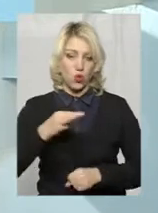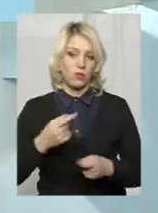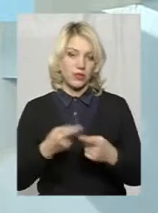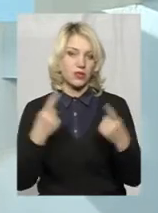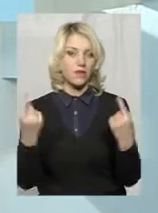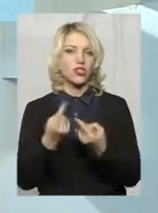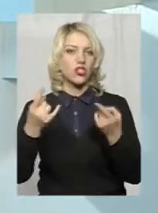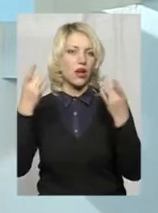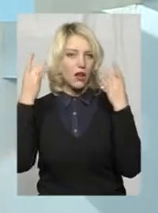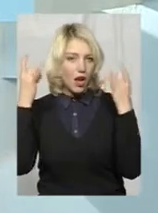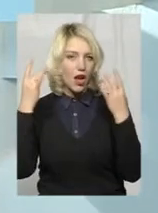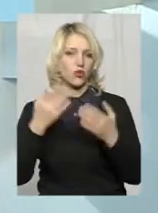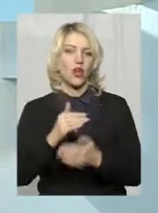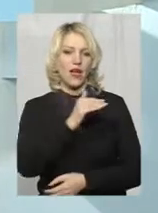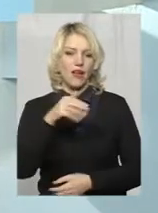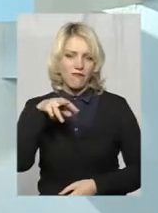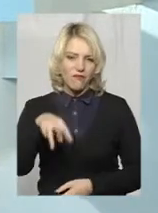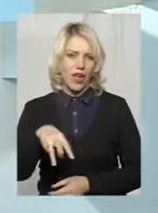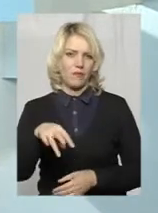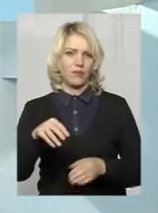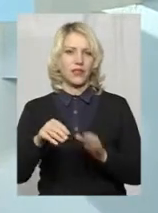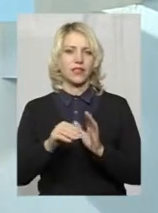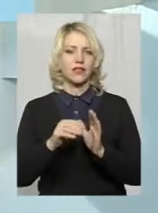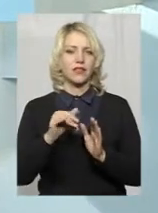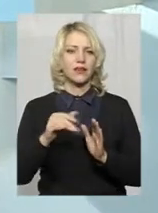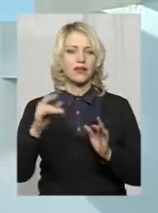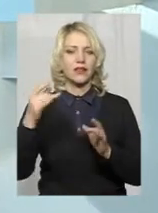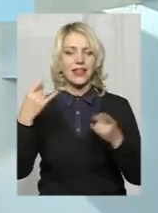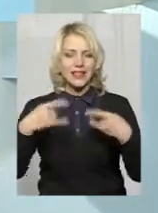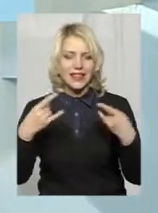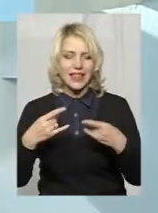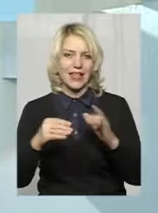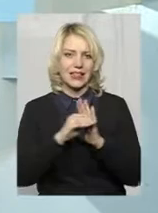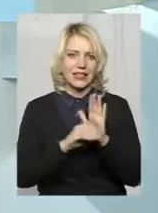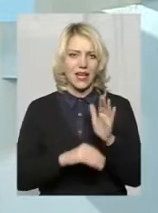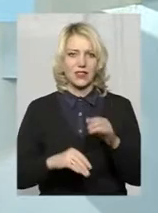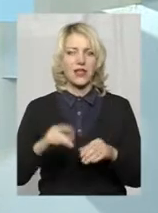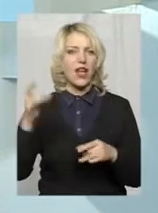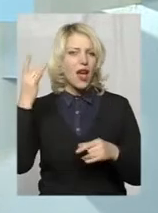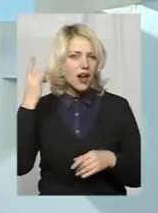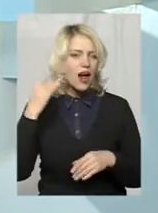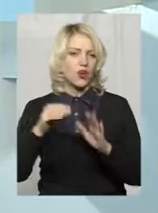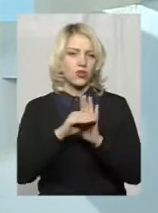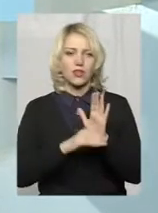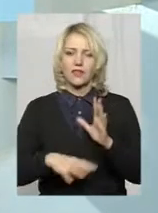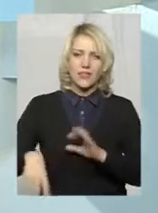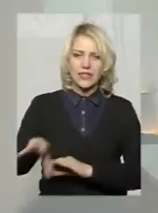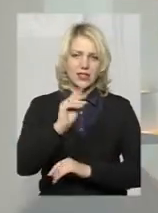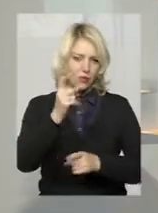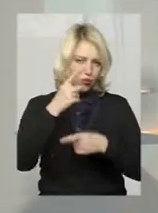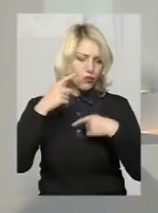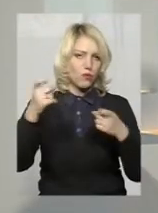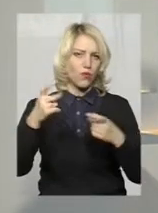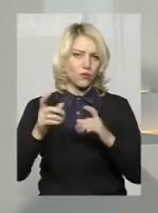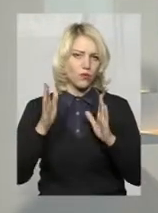чином вони, ФМ-станції, телестанції, радіостанції, тобто всі абсолютно, будуть проінформовані. А навіть